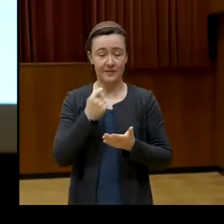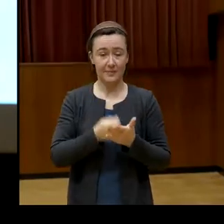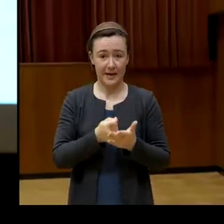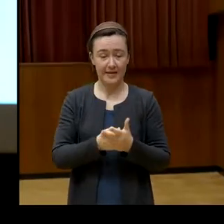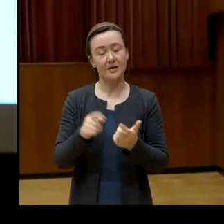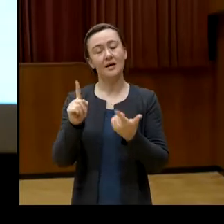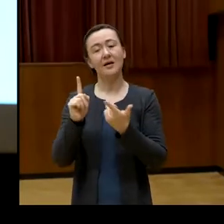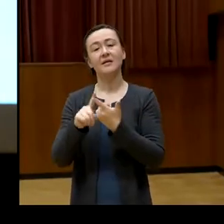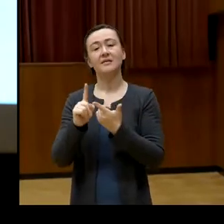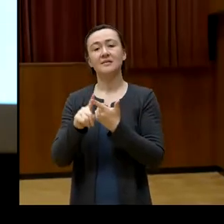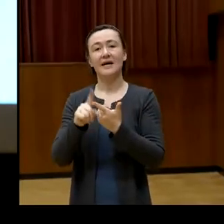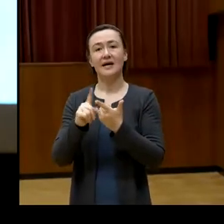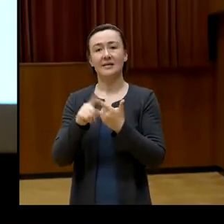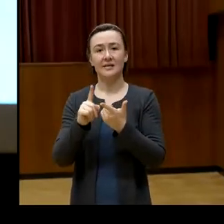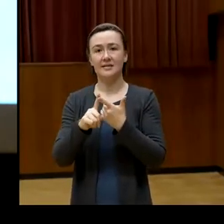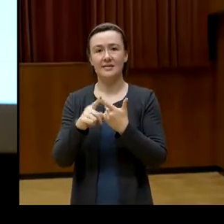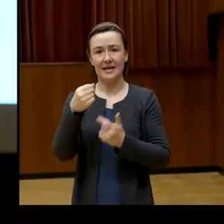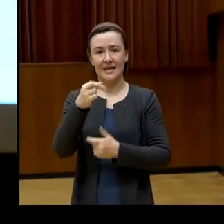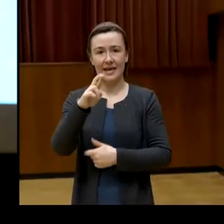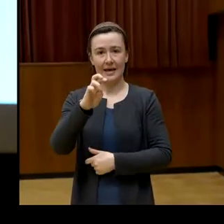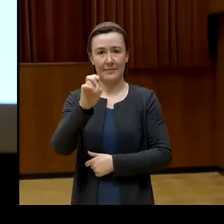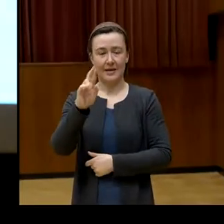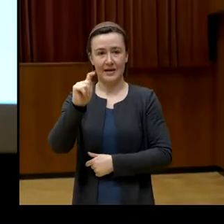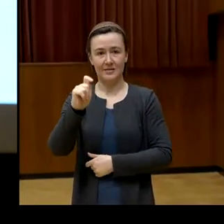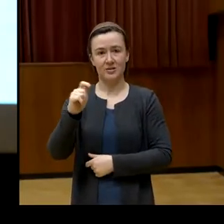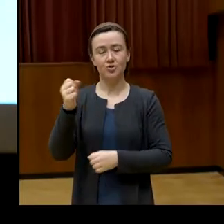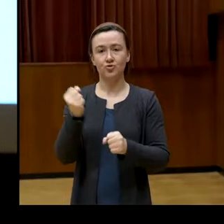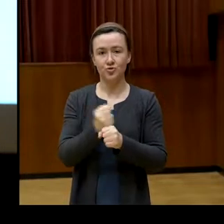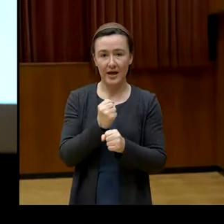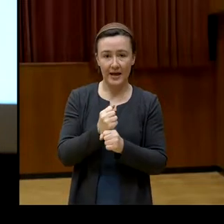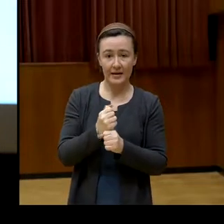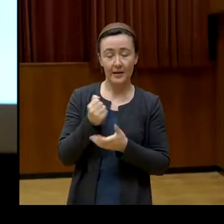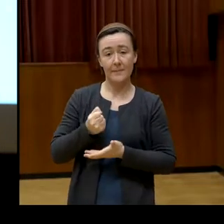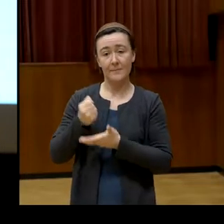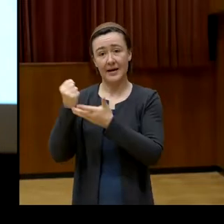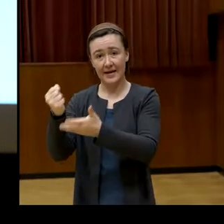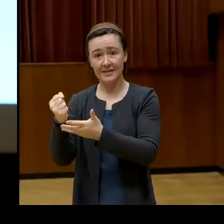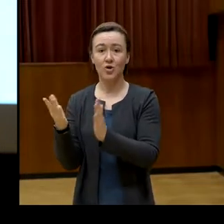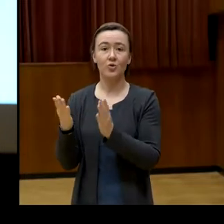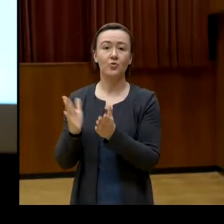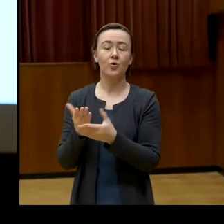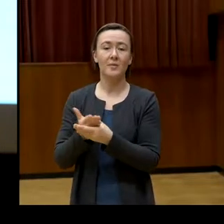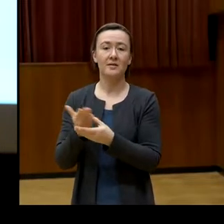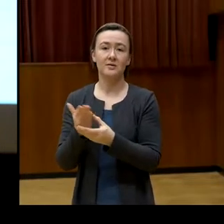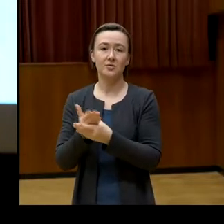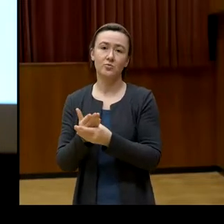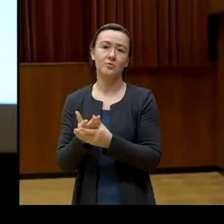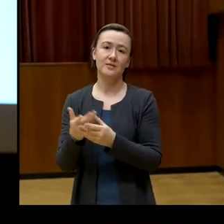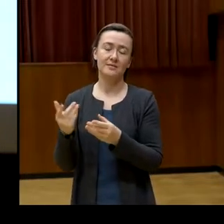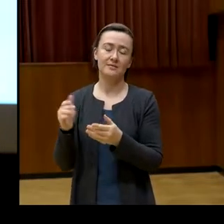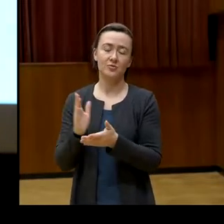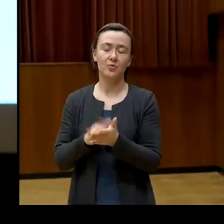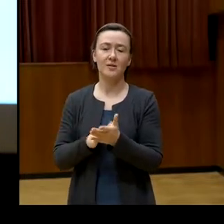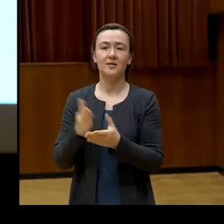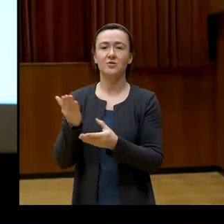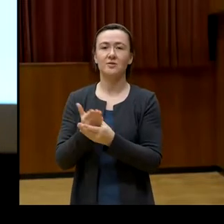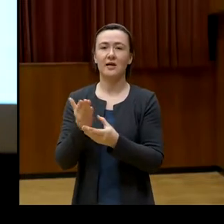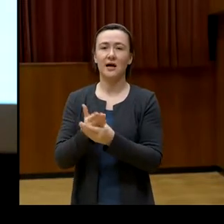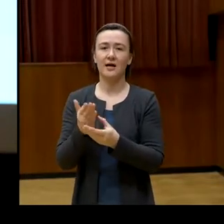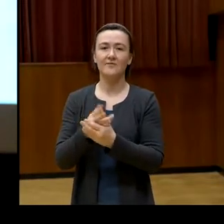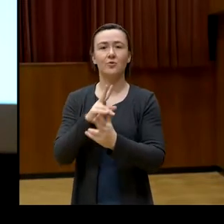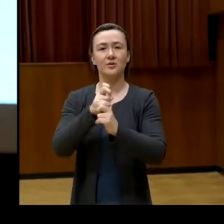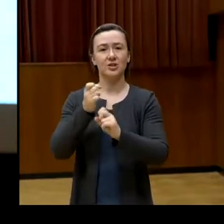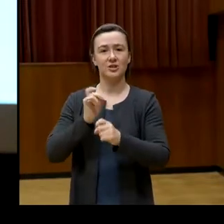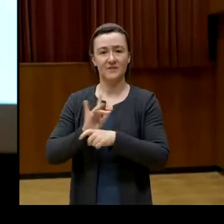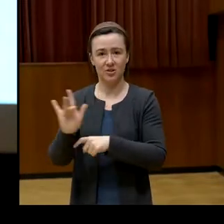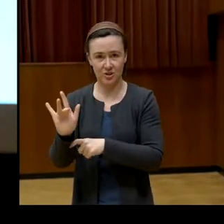des DÖV, des Dokumentationsarchivs des österreichischen Widerstandes, sowie dem Staatspreis der Erwachsenenbildung. Lieber John,